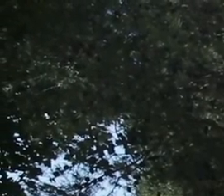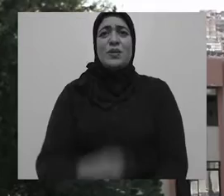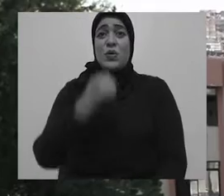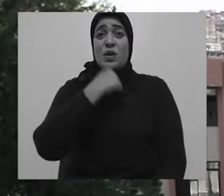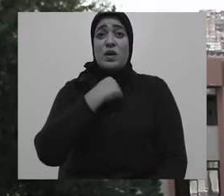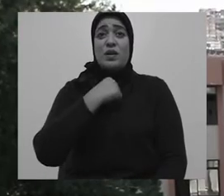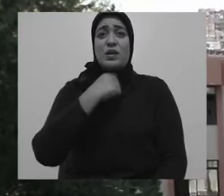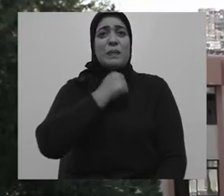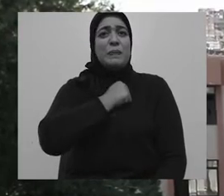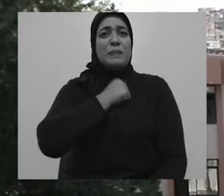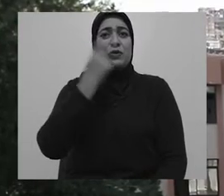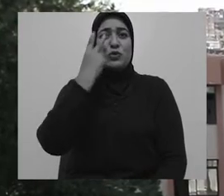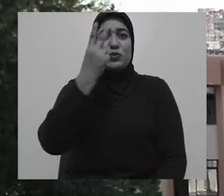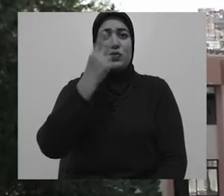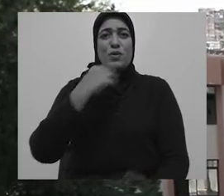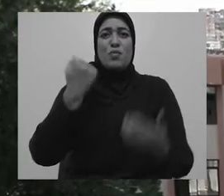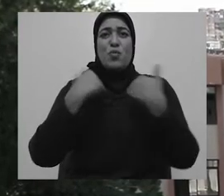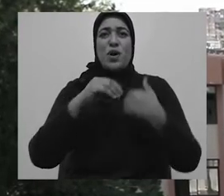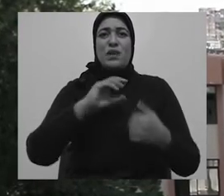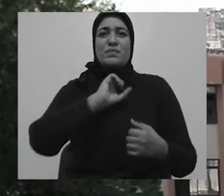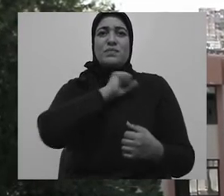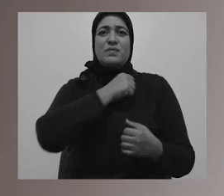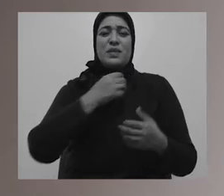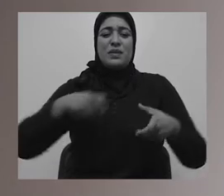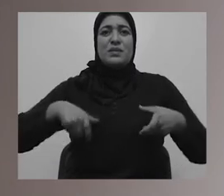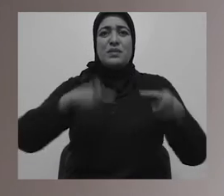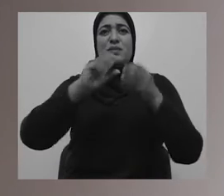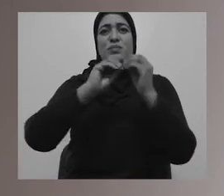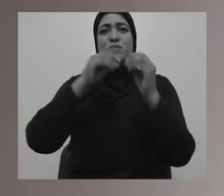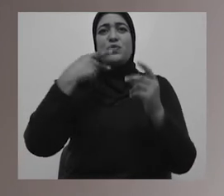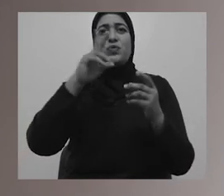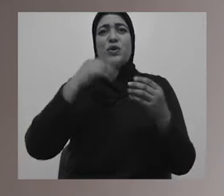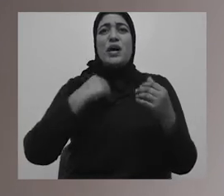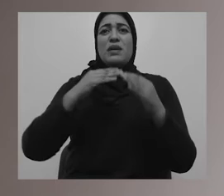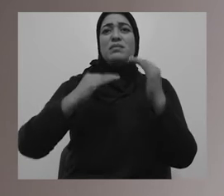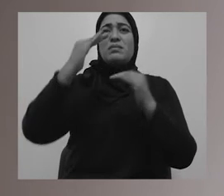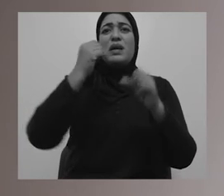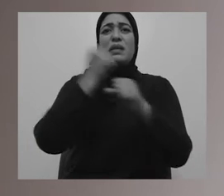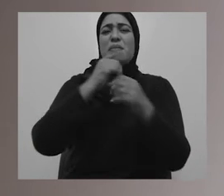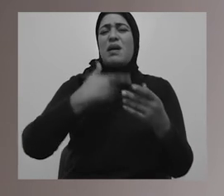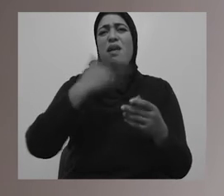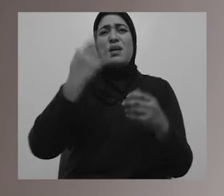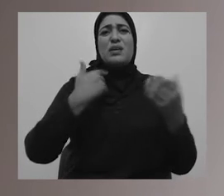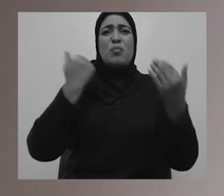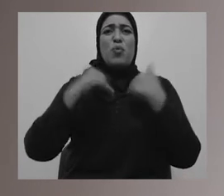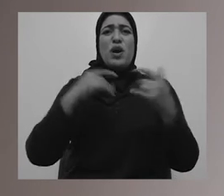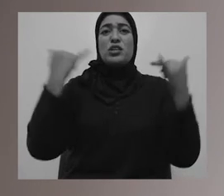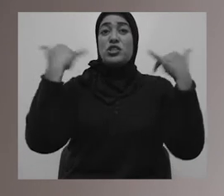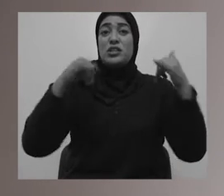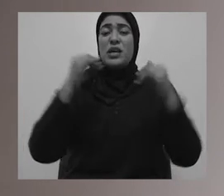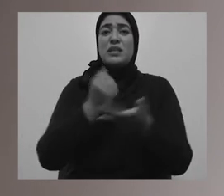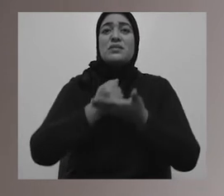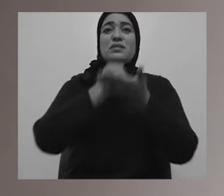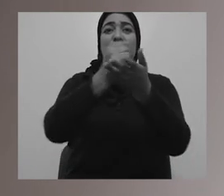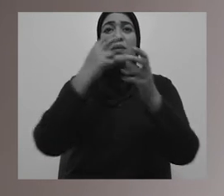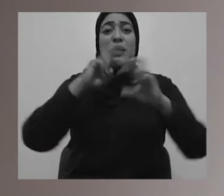J'ai un handicap physique, moi, personnellement. J'ai des problèmes à rencontrer dans la vie. Mais cette enquête